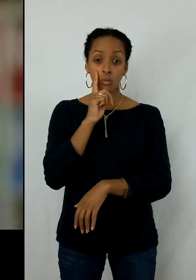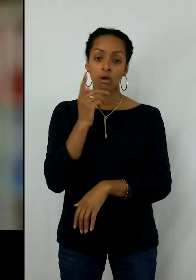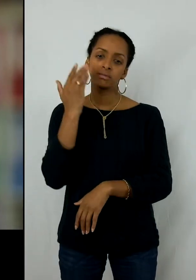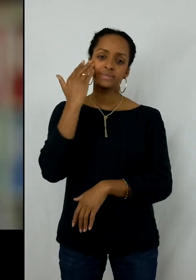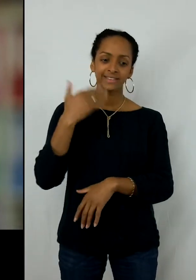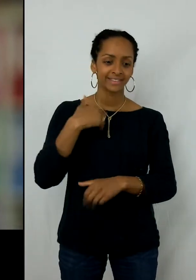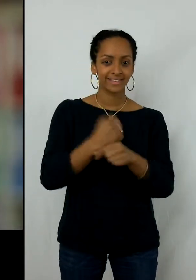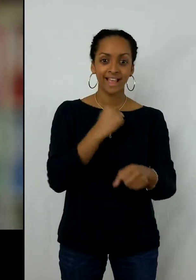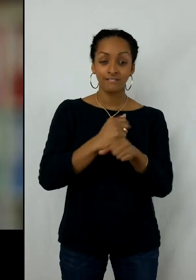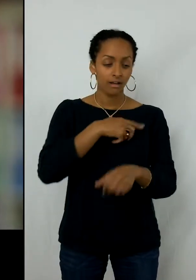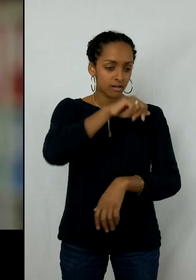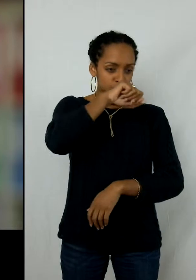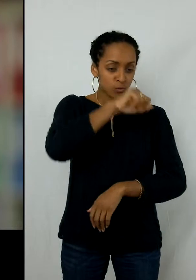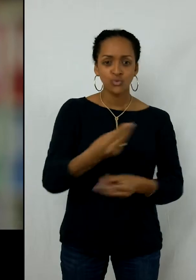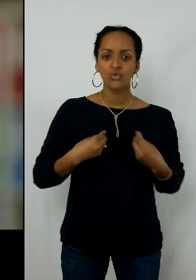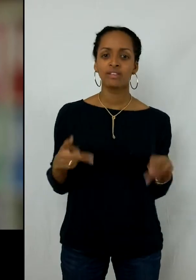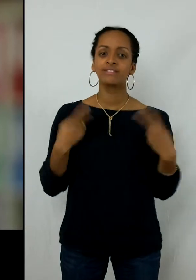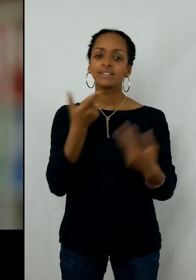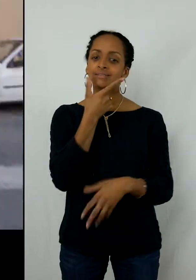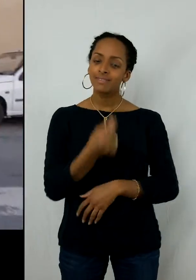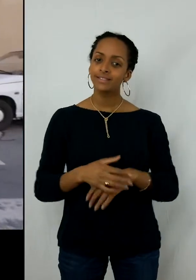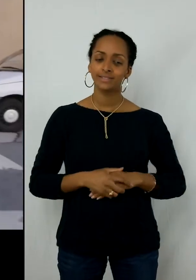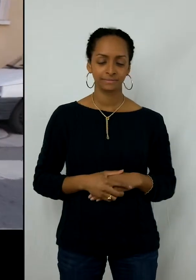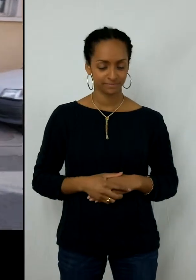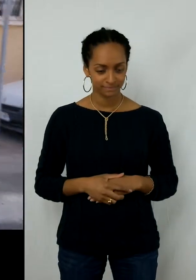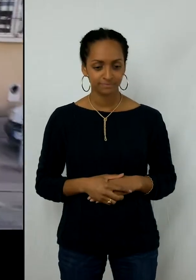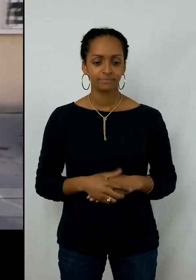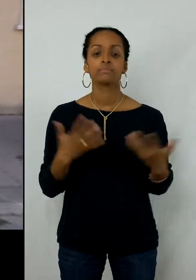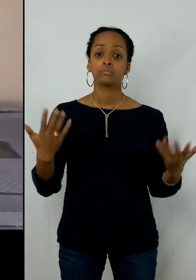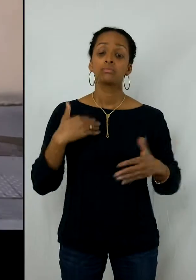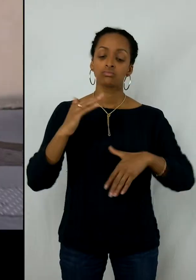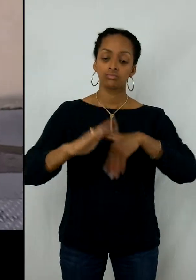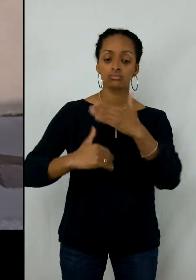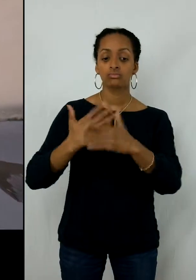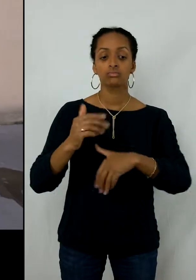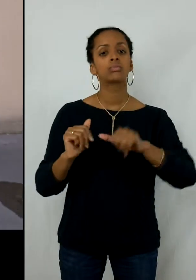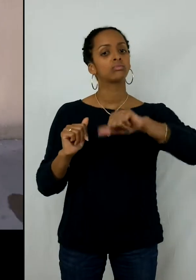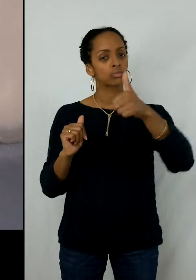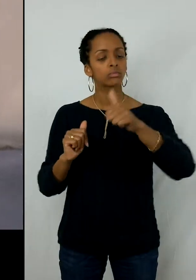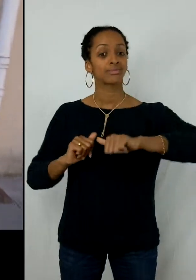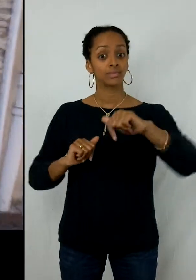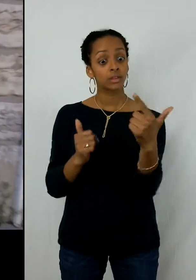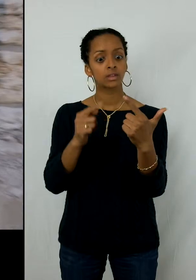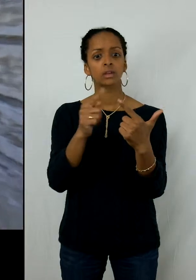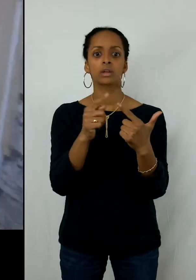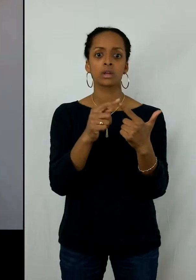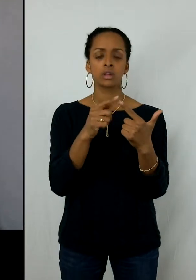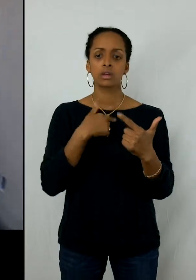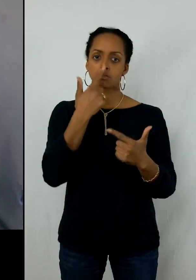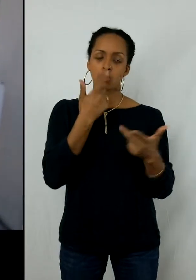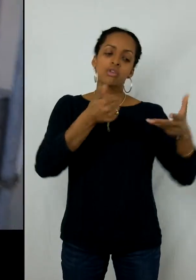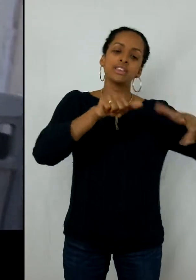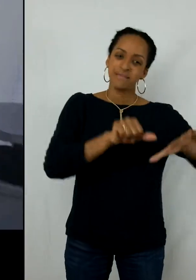Si on aime son travail, tout va mieux. Le dernier semestre de mon DUT, la fin de la deuxième année, j'ai décidé de